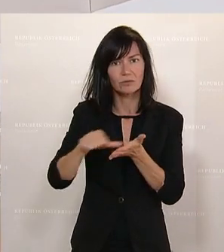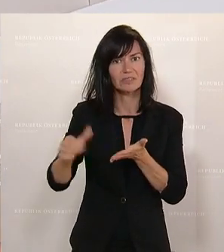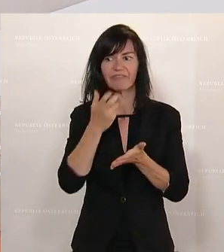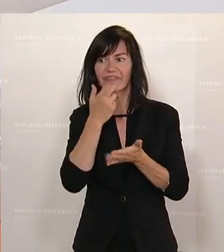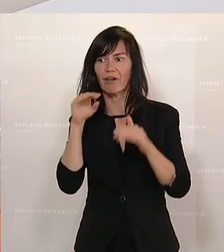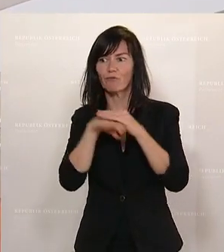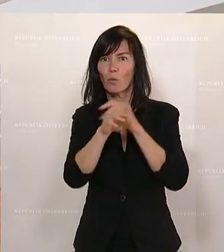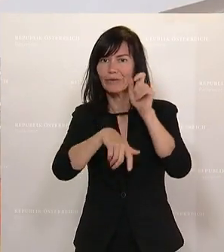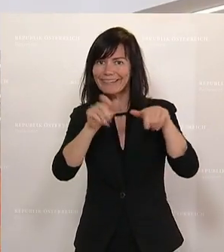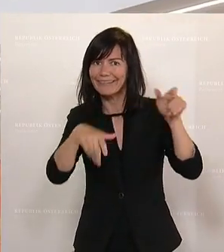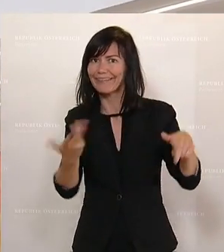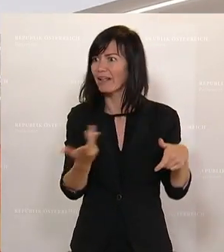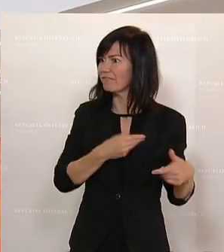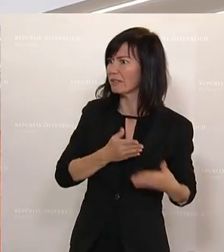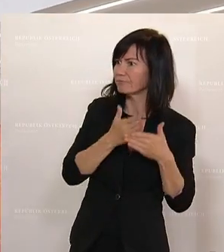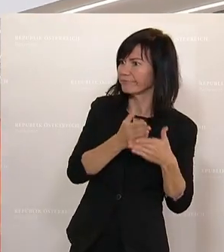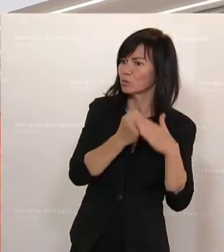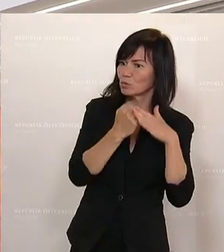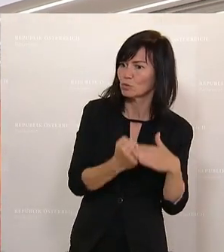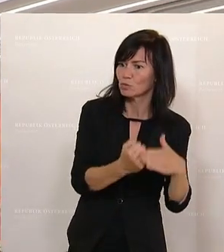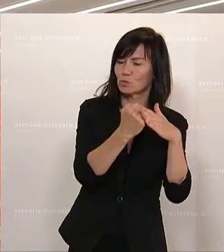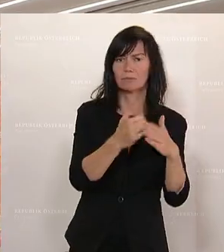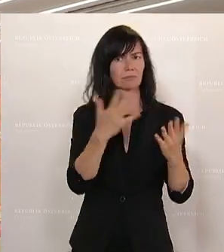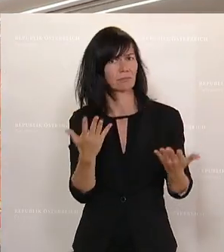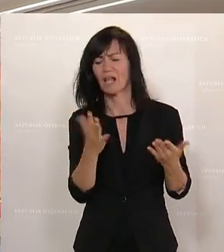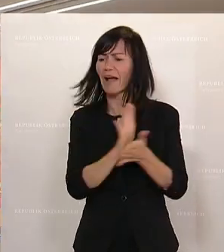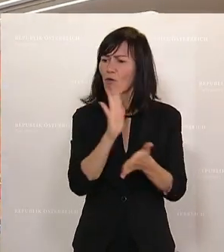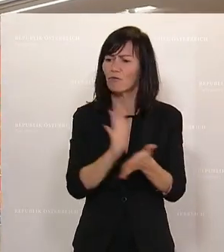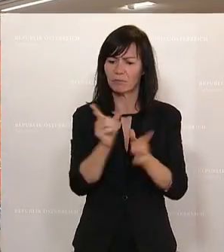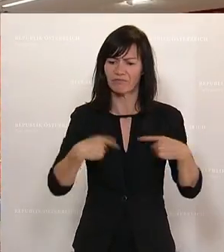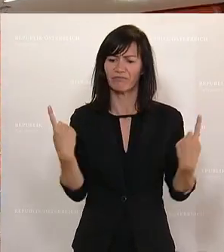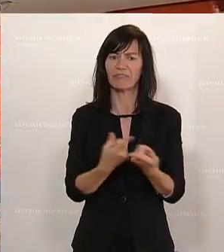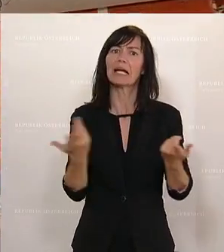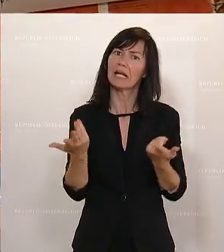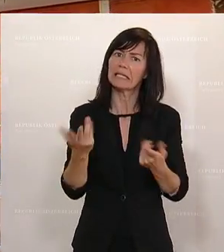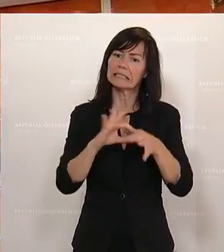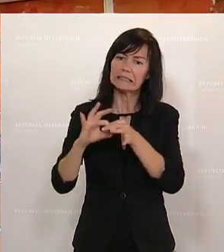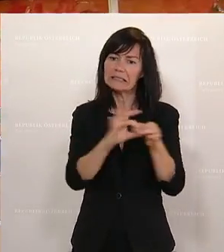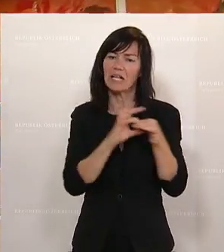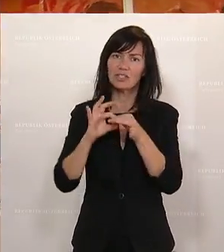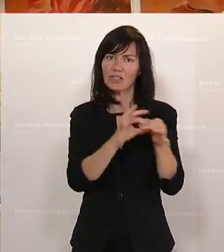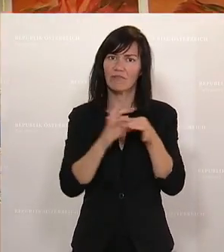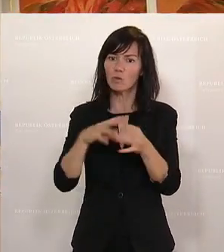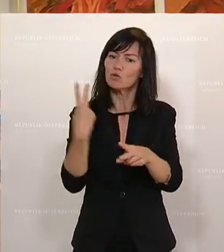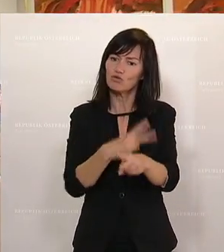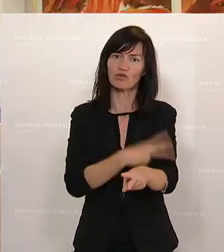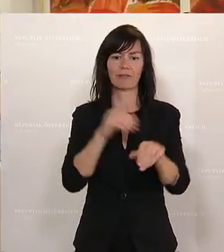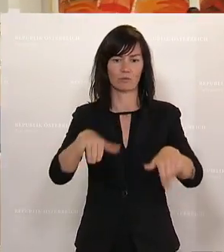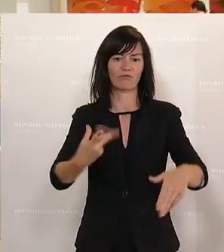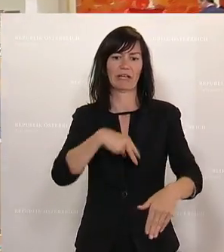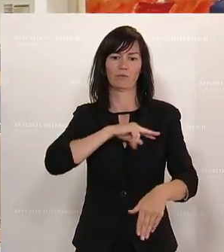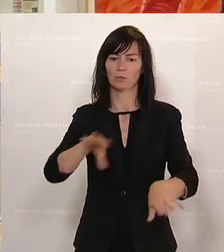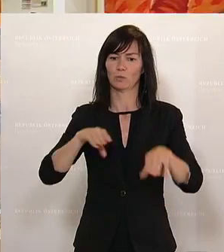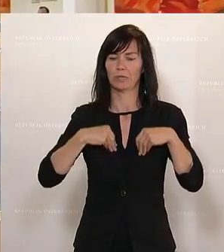um eine Aufgabe geht, die letztlich von unserer ganzen Gesellschaft, vom Staat, vom